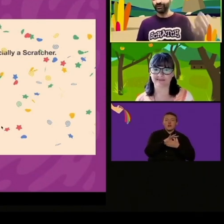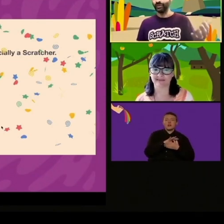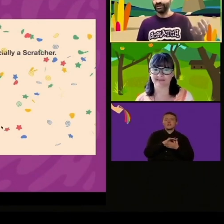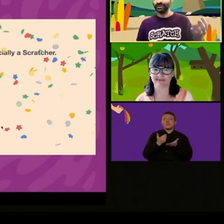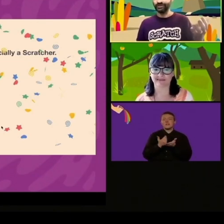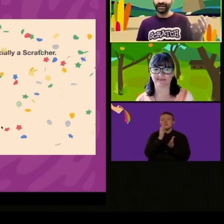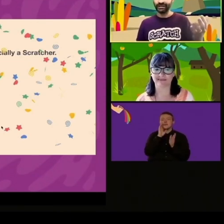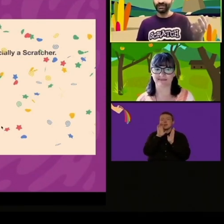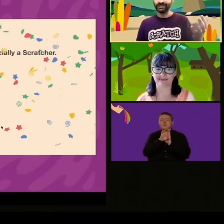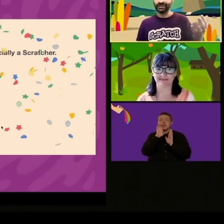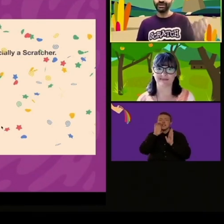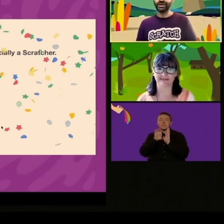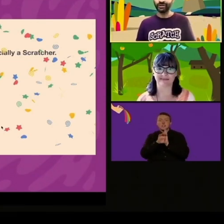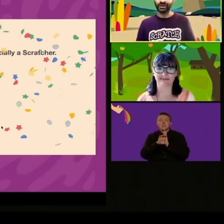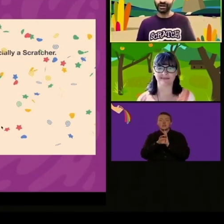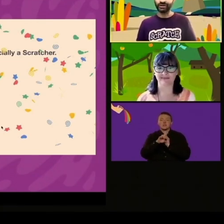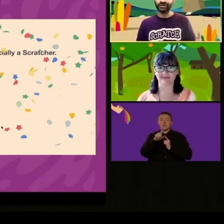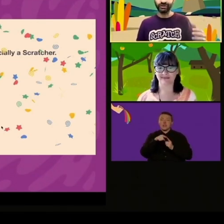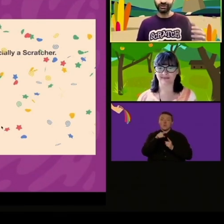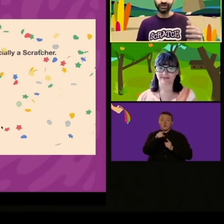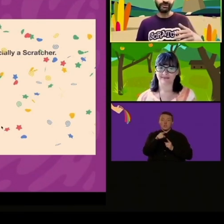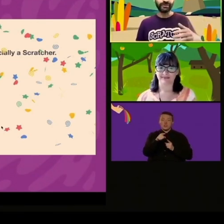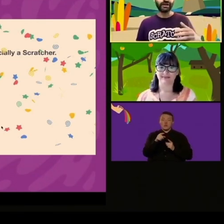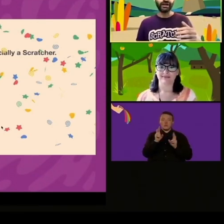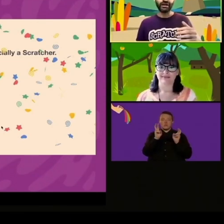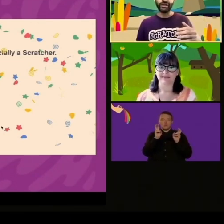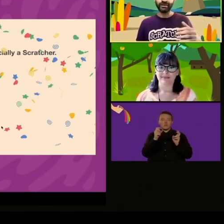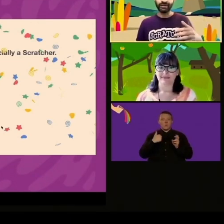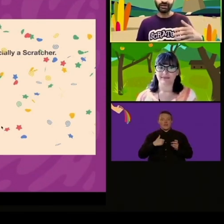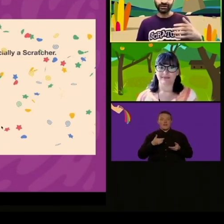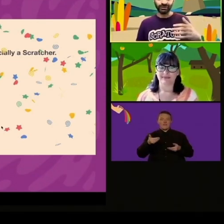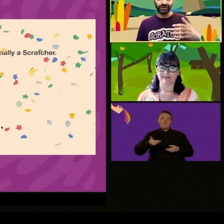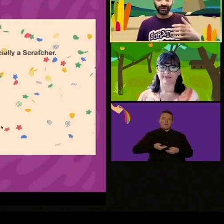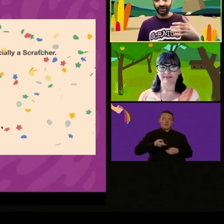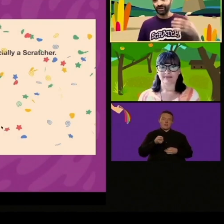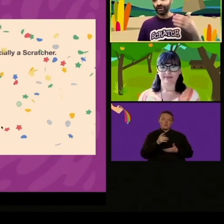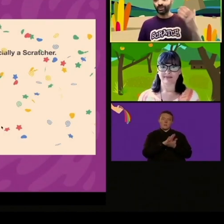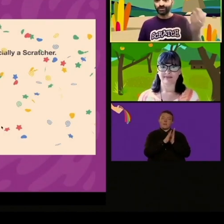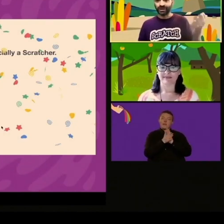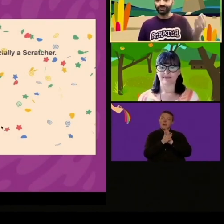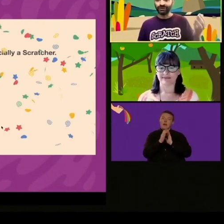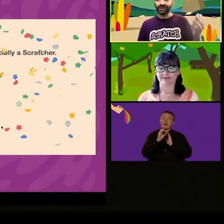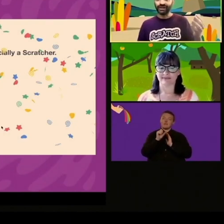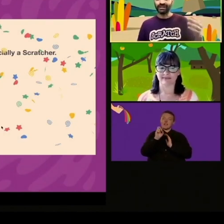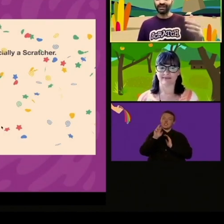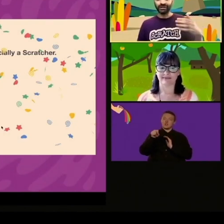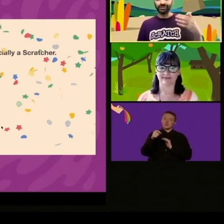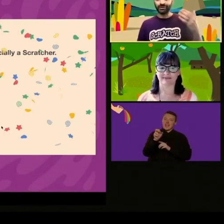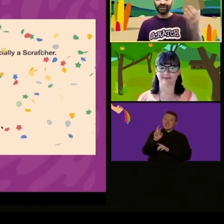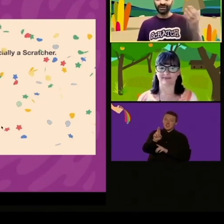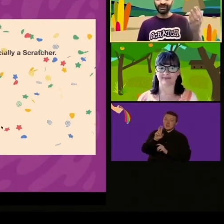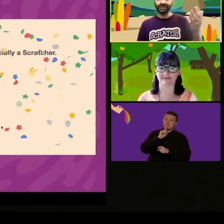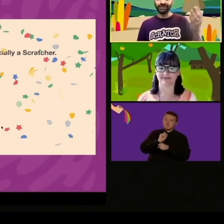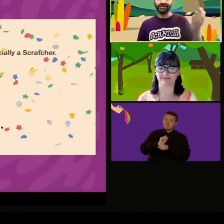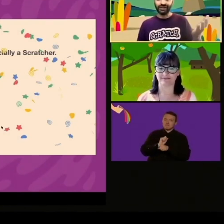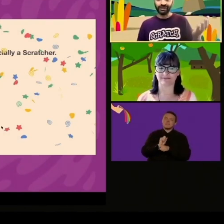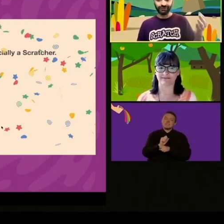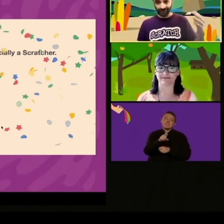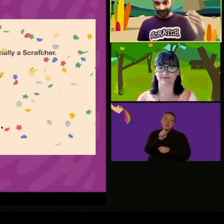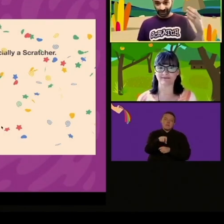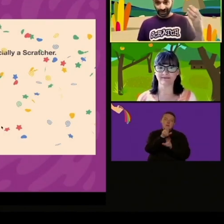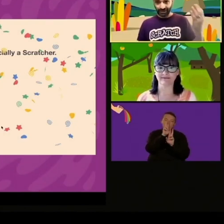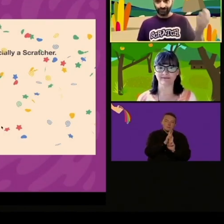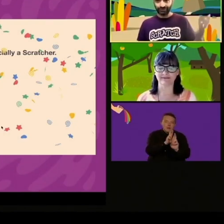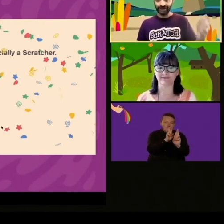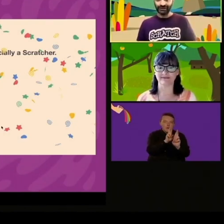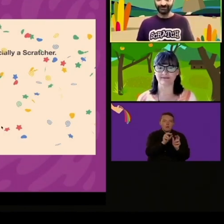amichevoli con tutti, che vi preoccupate della comunità e che quando accettiate anche vi daremo